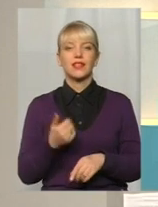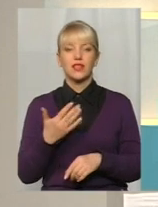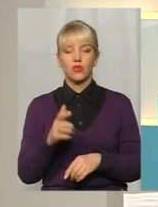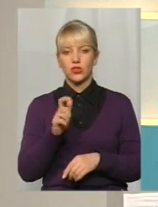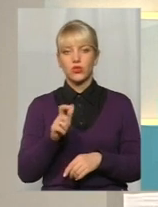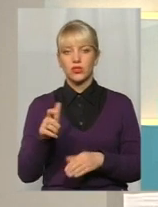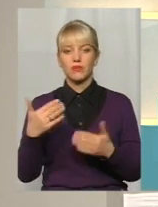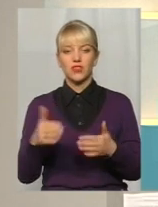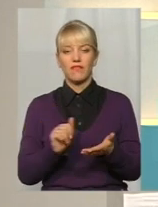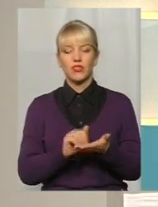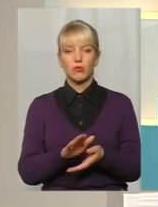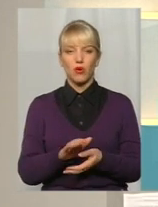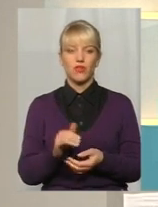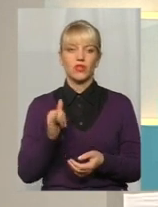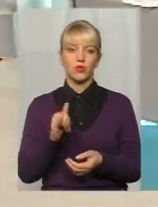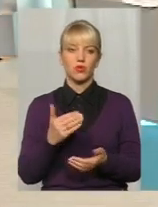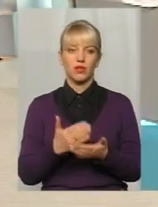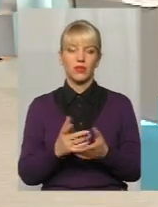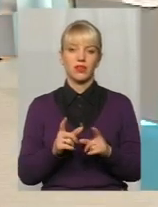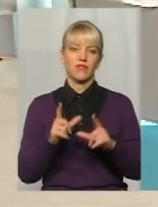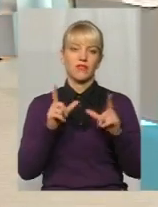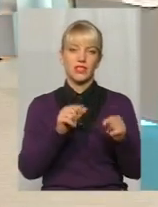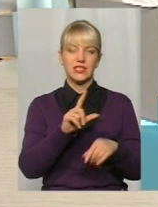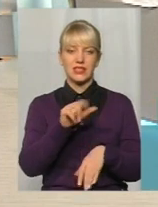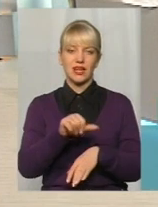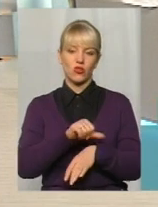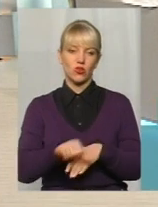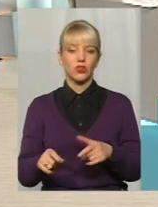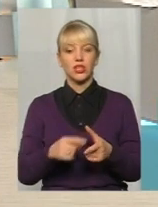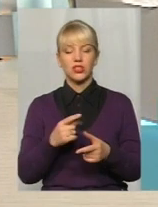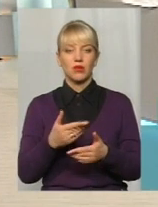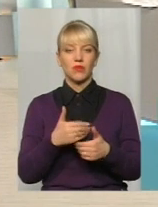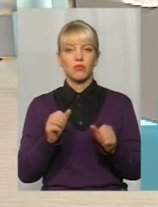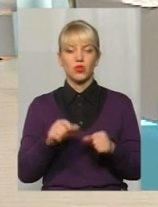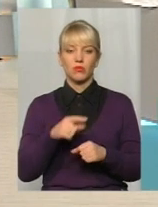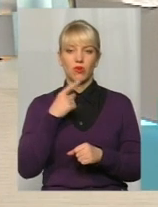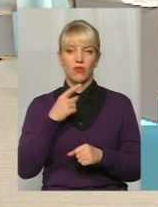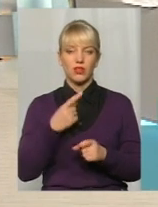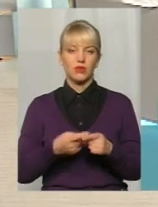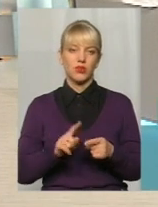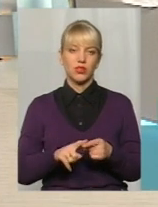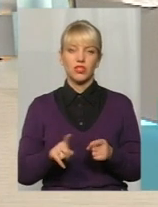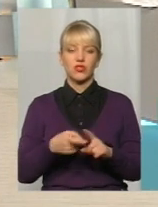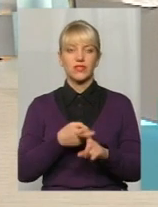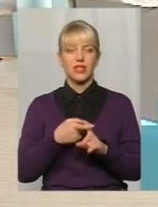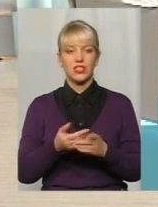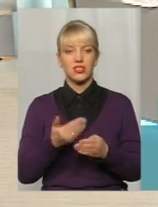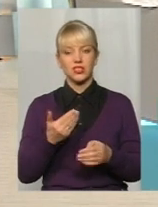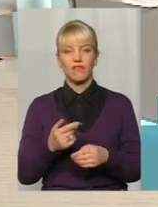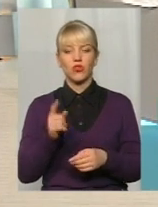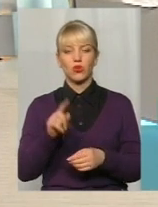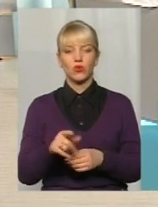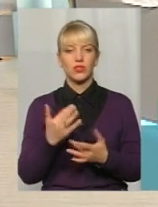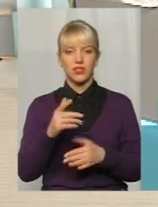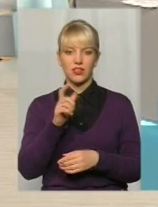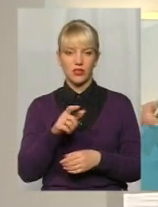відмовлено, там, до прикладу, виїзді за кордон, чи ми можемо говорити про те, що в залежності від того, скільки людина боргує,